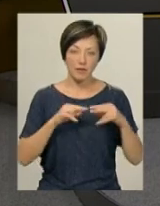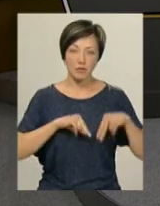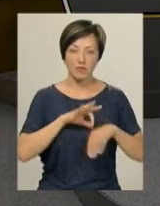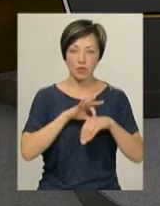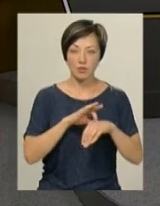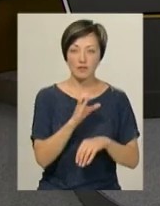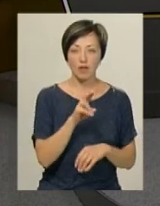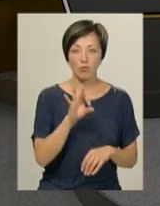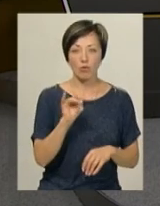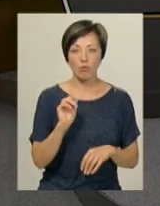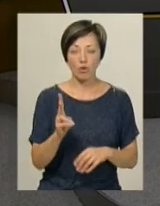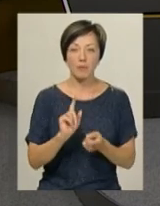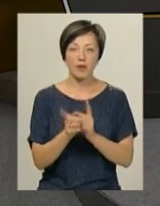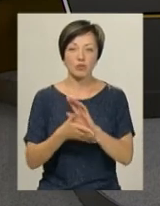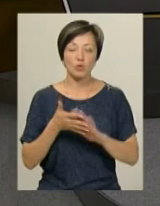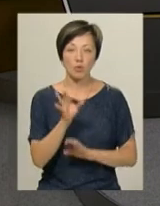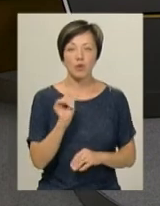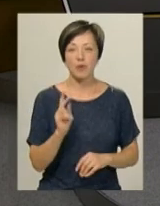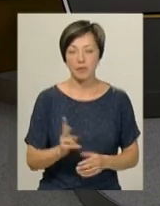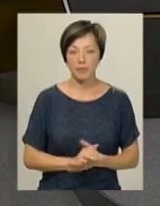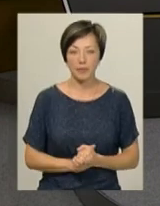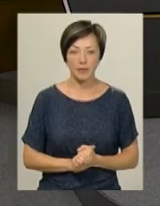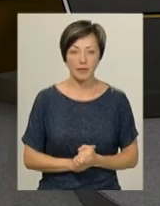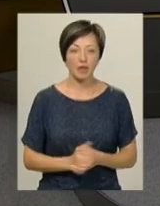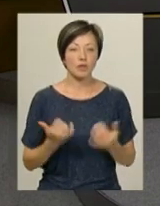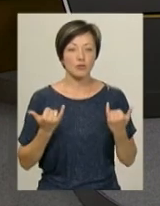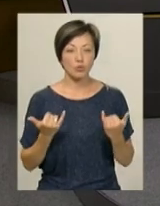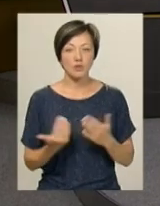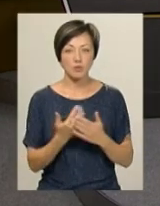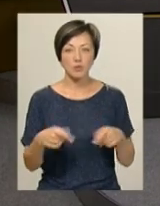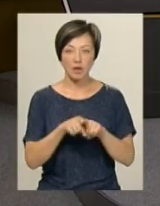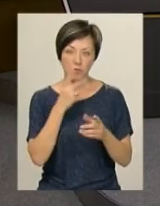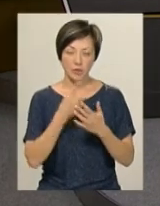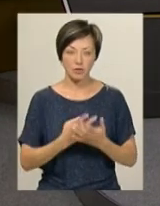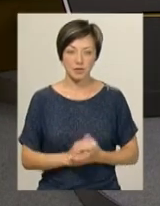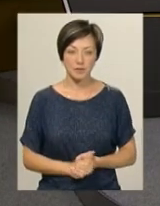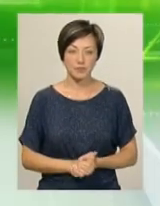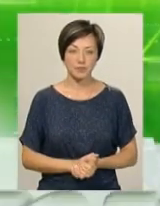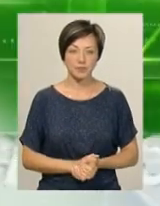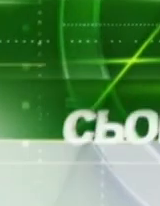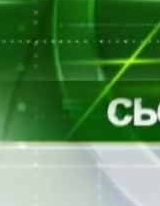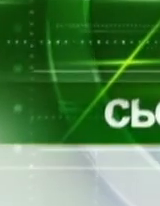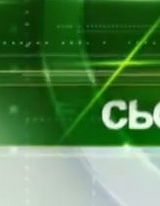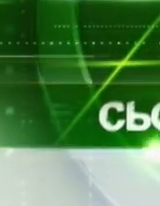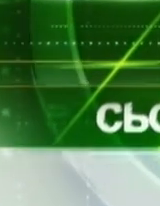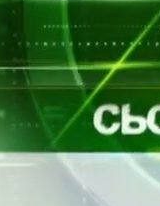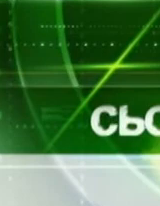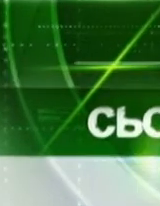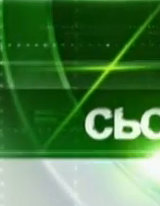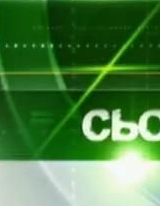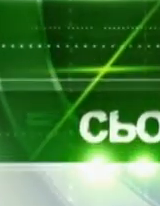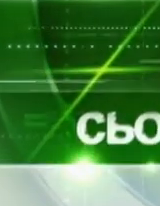ведуча Світлана Поробок, диктор жестової мови Ольга Рибак. Сьогодні у випуску ви побачите. Музика